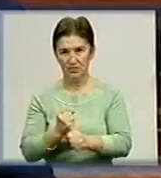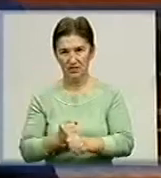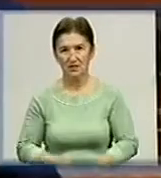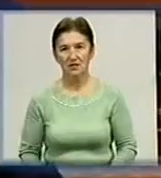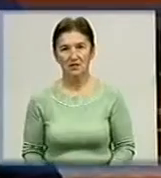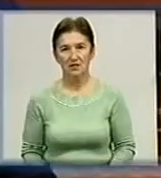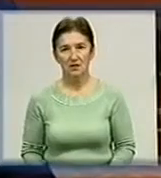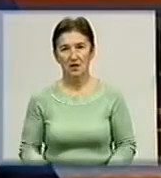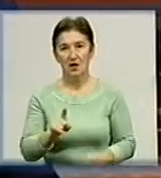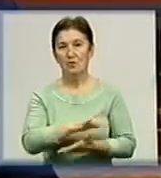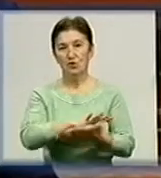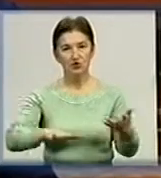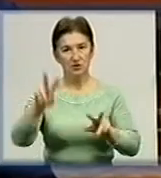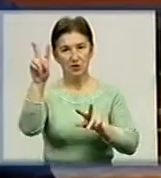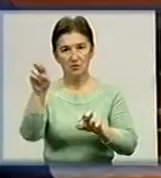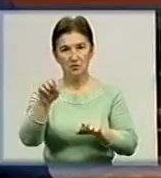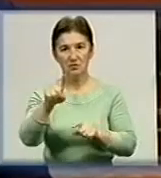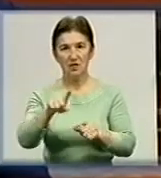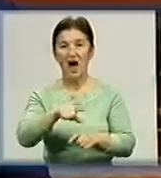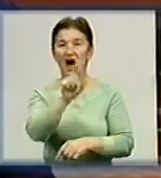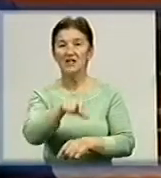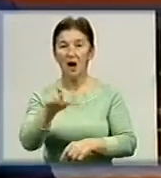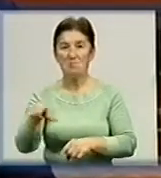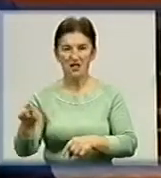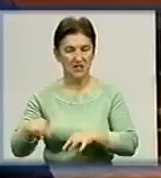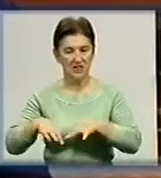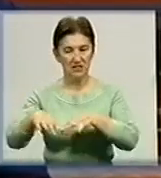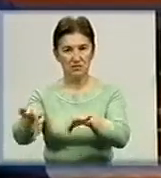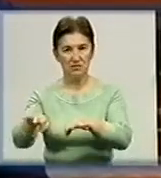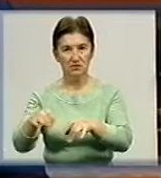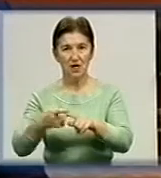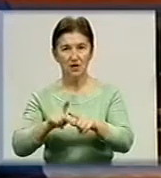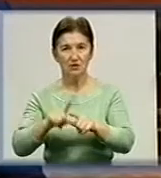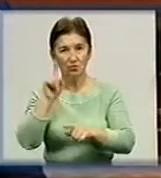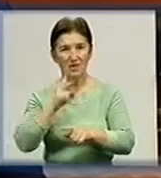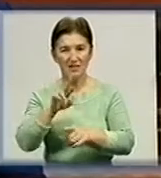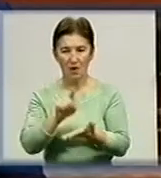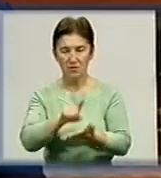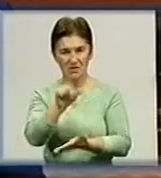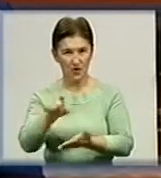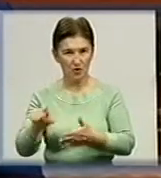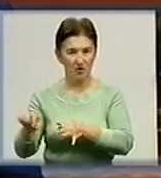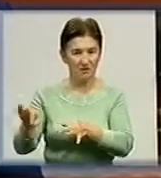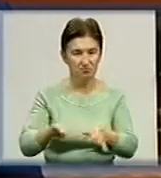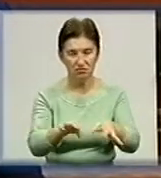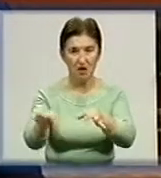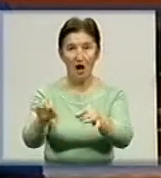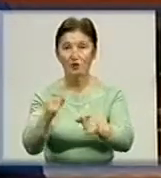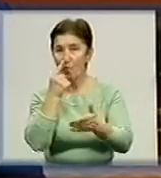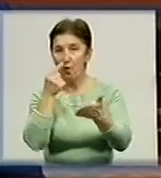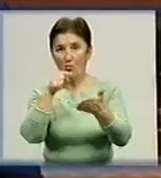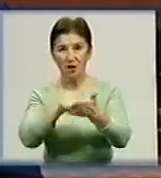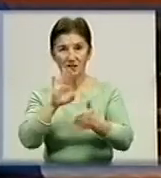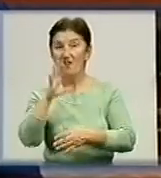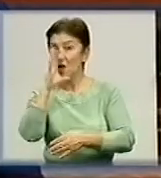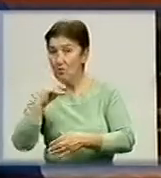І в продовження теми. Громадський транспорт – це чи не єдиний спосіб пересуватися з Кіровоградом для пенсіонерів? Однак, щоб потрапити до маршрутки, літнім